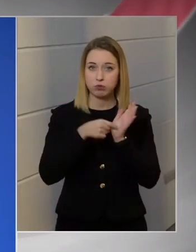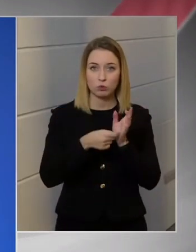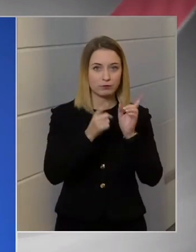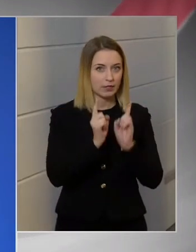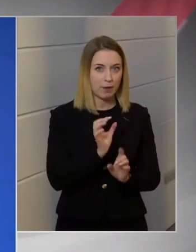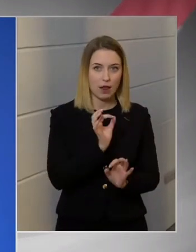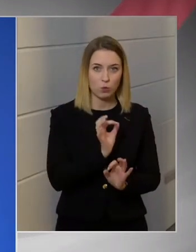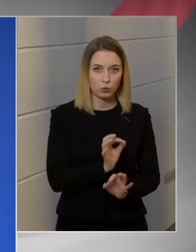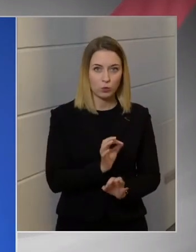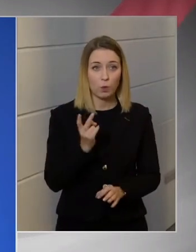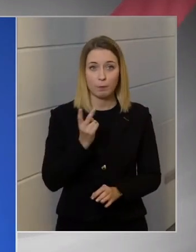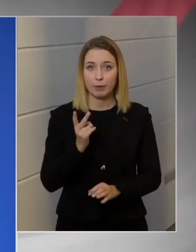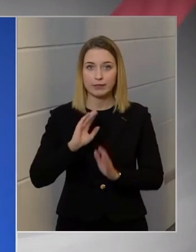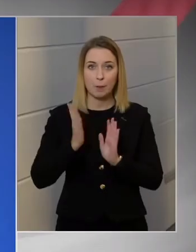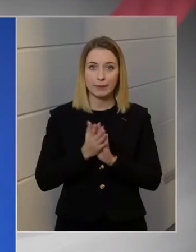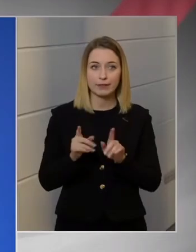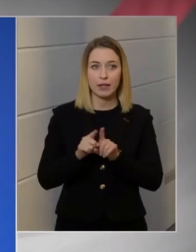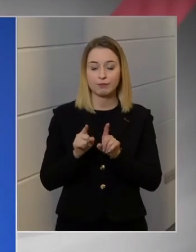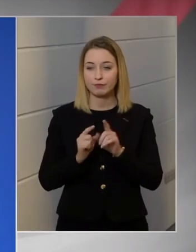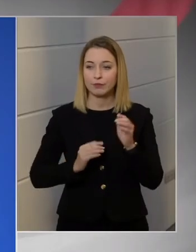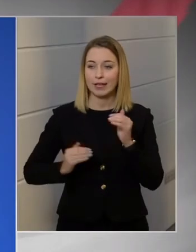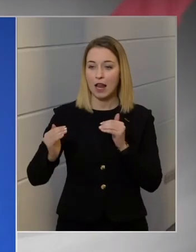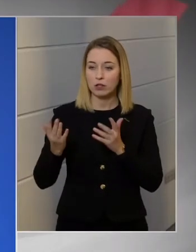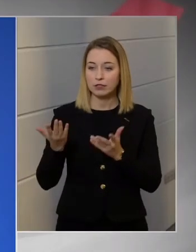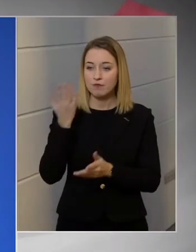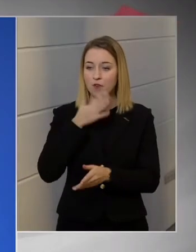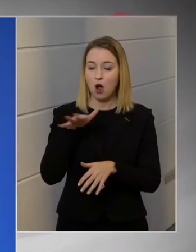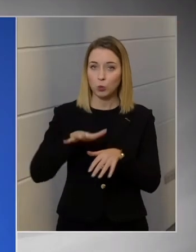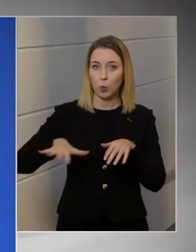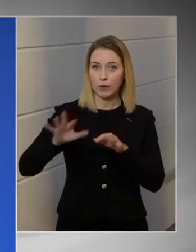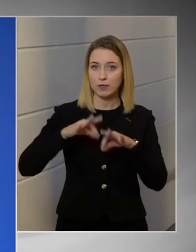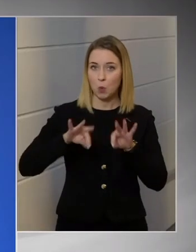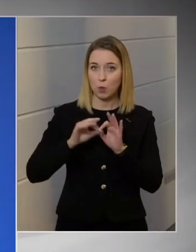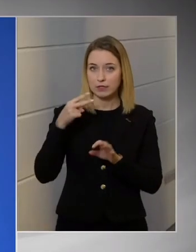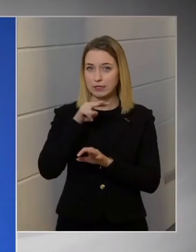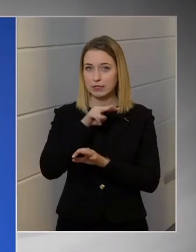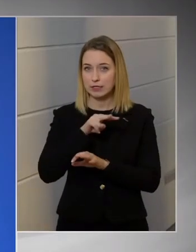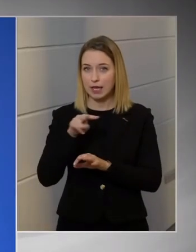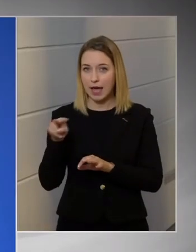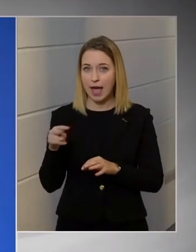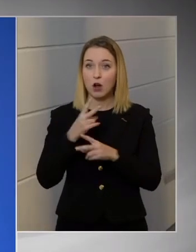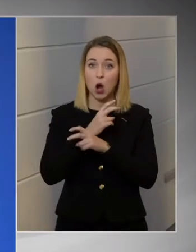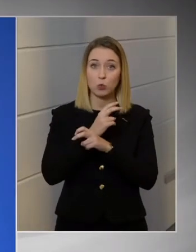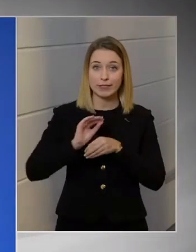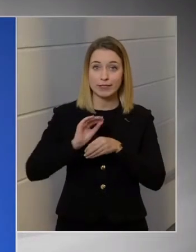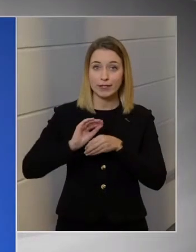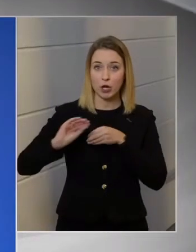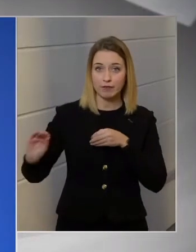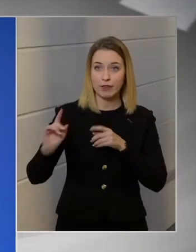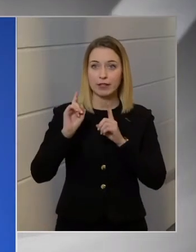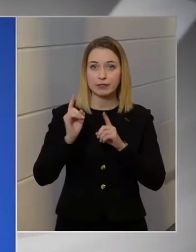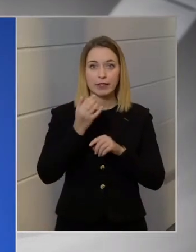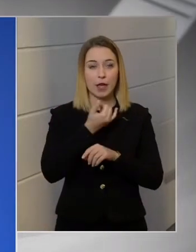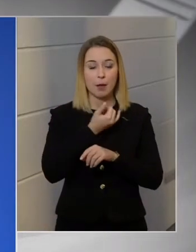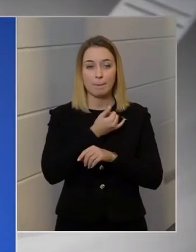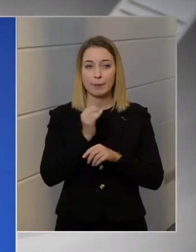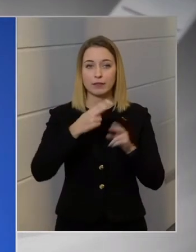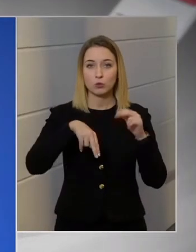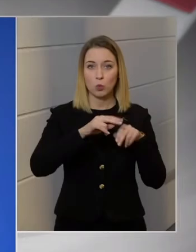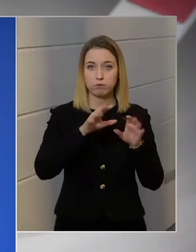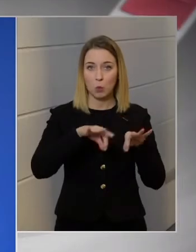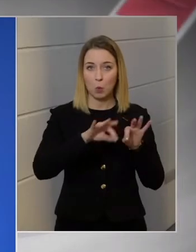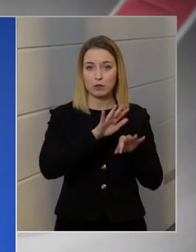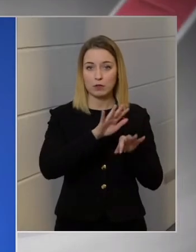meg egyszer mondom, minden relatív, mert a környező országokat megnézzük, akkor Ausztria kivételével, mindegyiknél valamivel, vagy lényegesen jobban állunk.